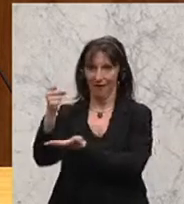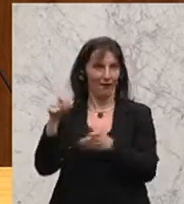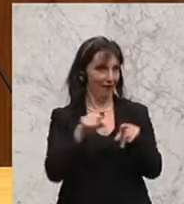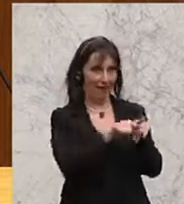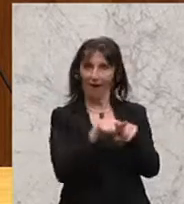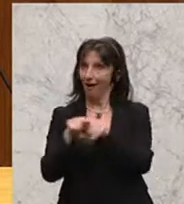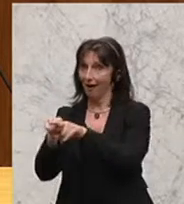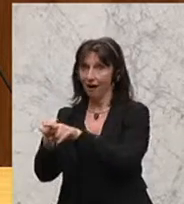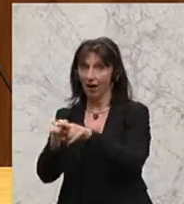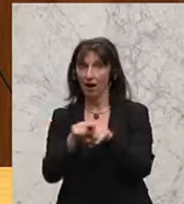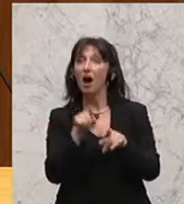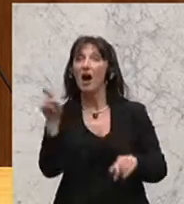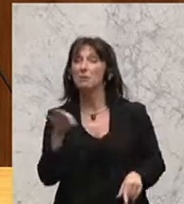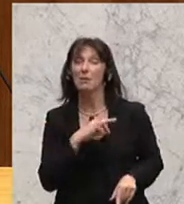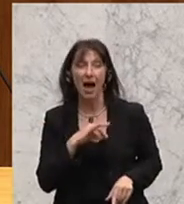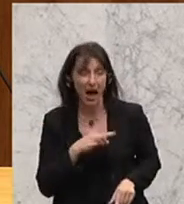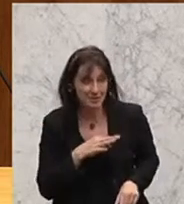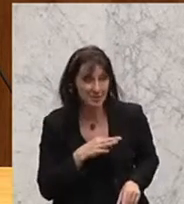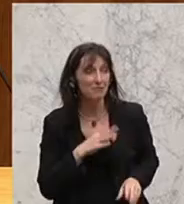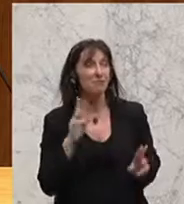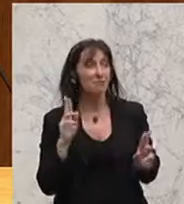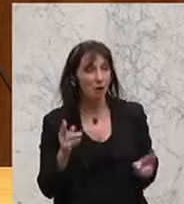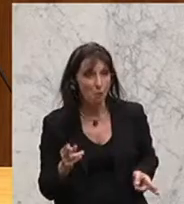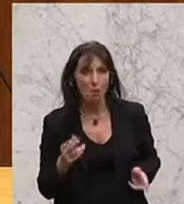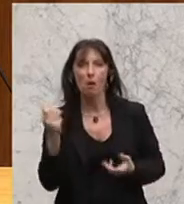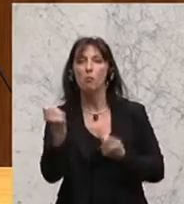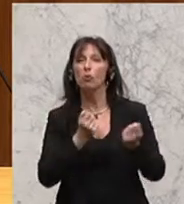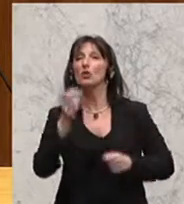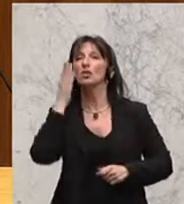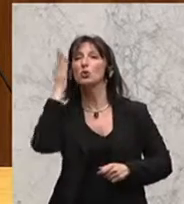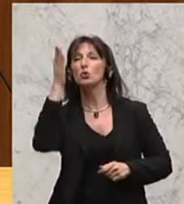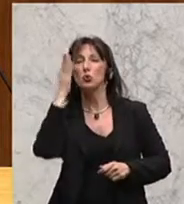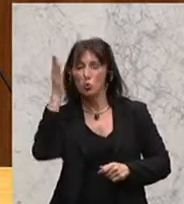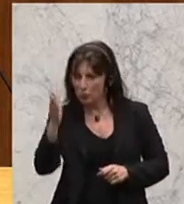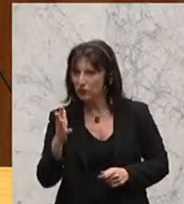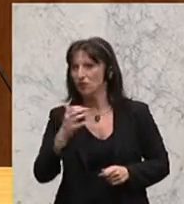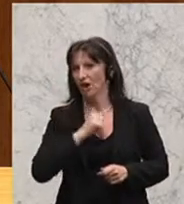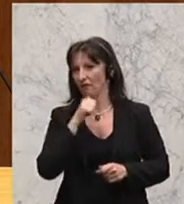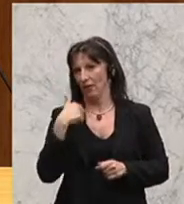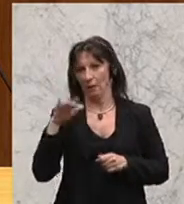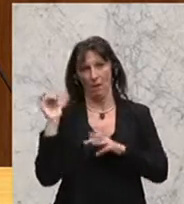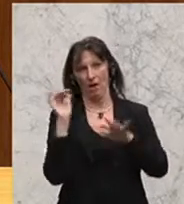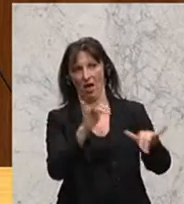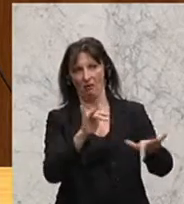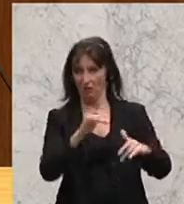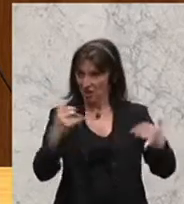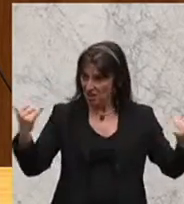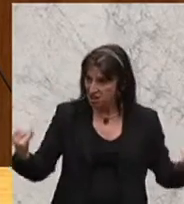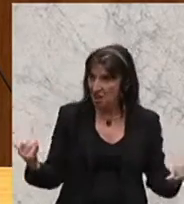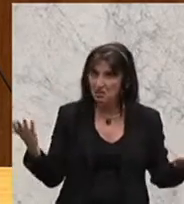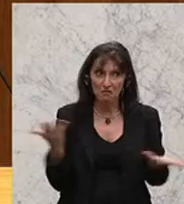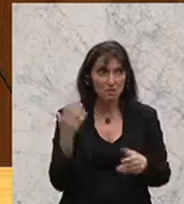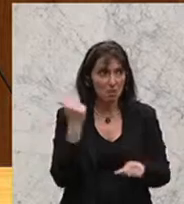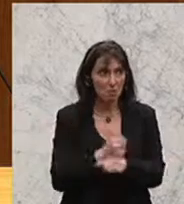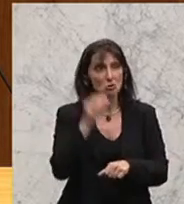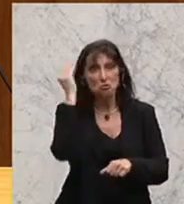Angst. Weil damit verliert ja die Politik den Einfluss. Das ist eher Spielzeug. Die Schule ist eher Spielzeug. Da können Sie ja reinregieren, so wie Sie wollen. Und Sie